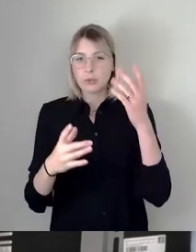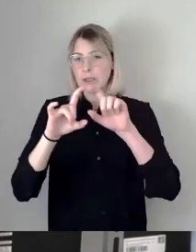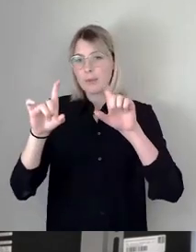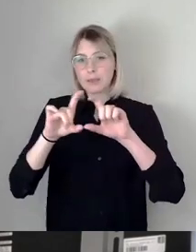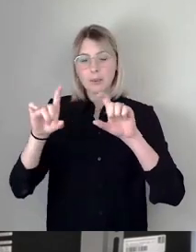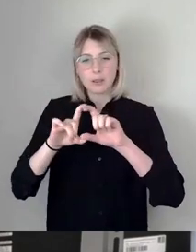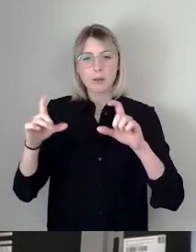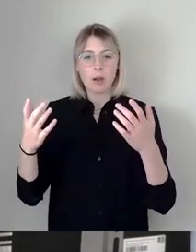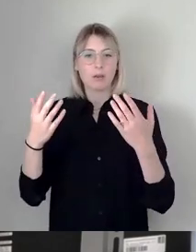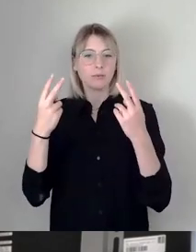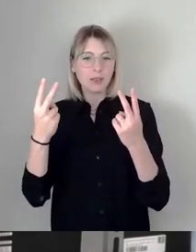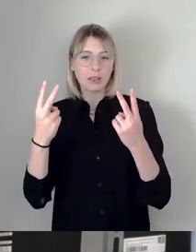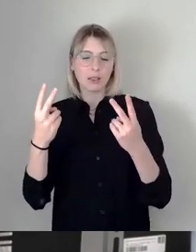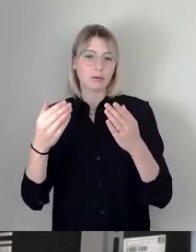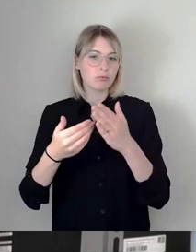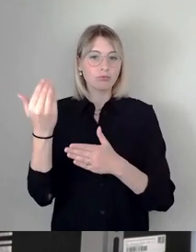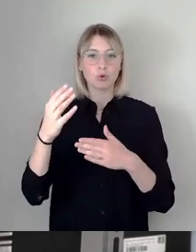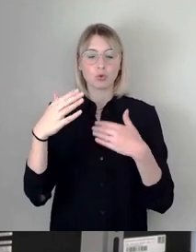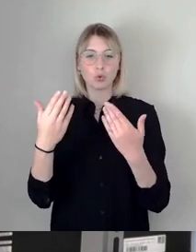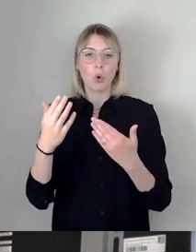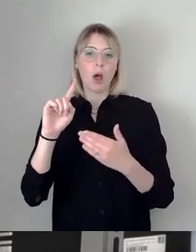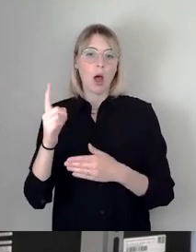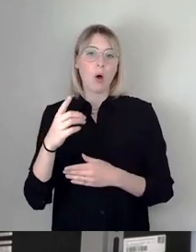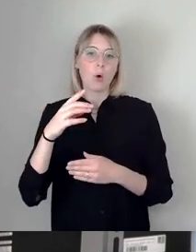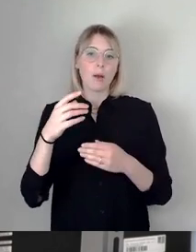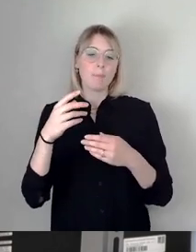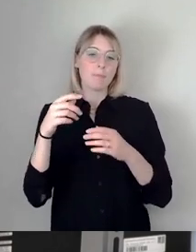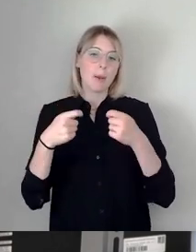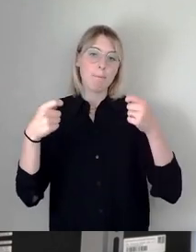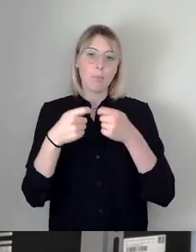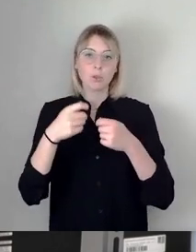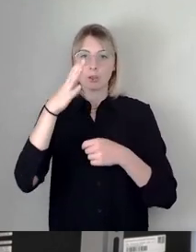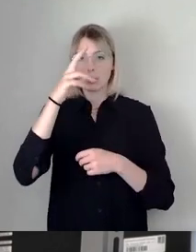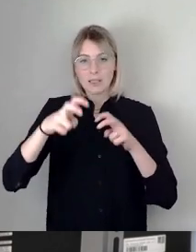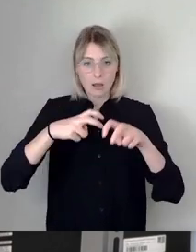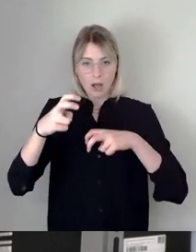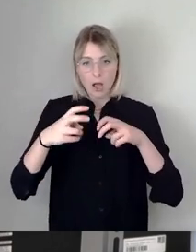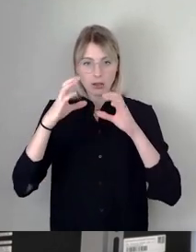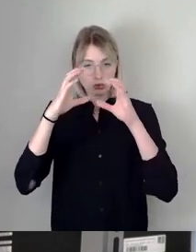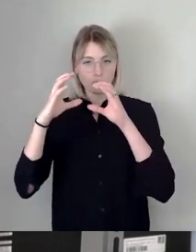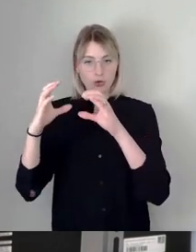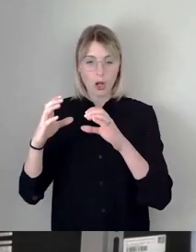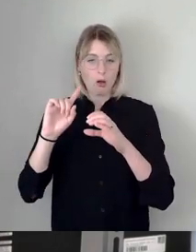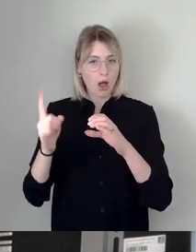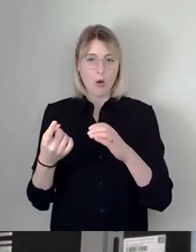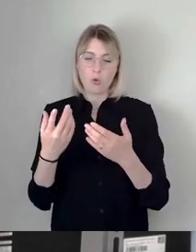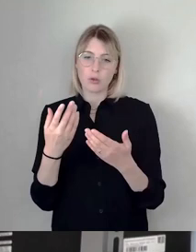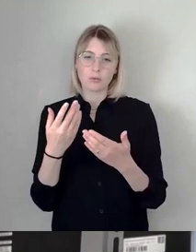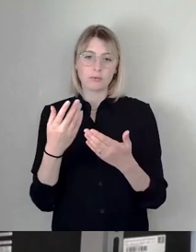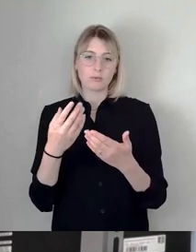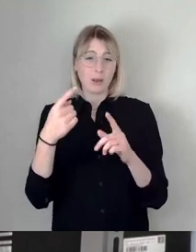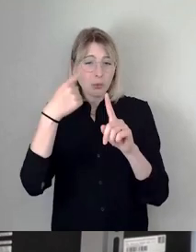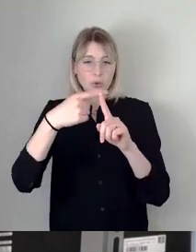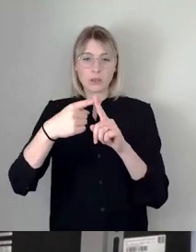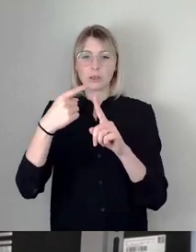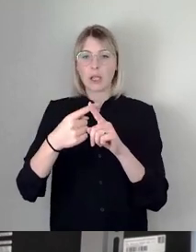um die Bundesgartenschau 2033, die sind nur einige wenige Schlaglichter der letzten Monate, an denen